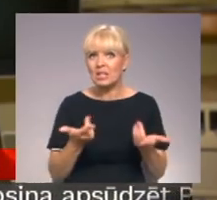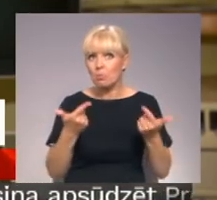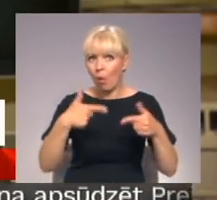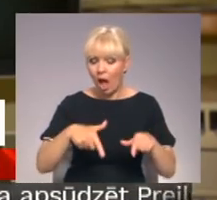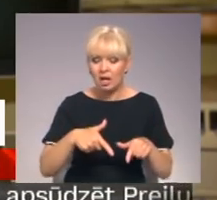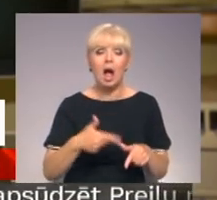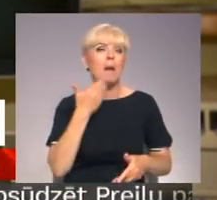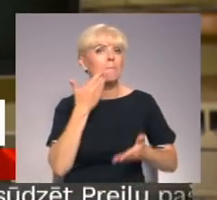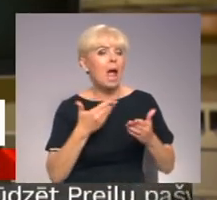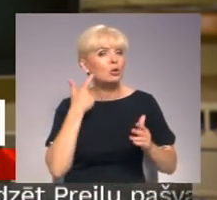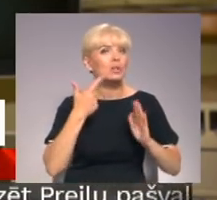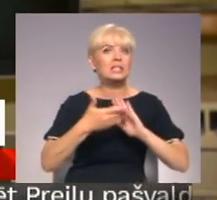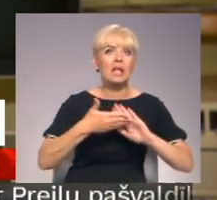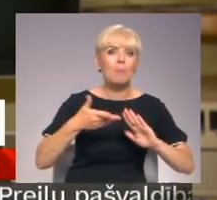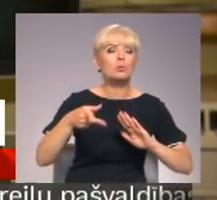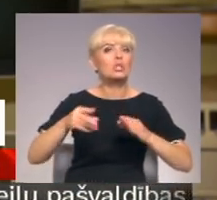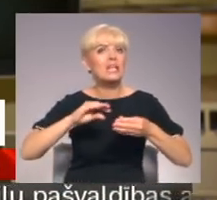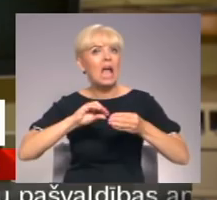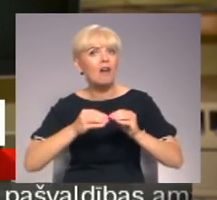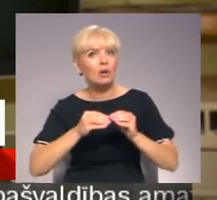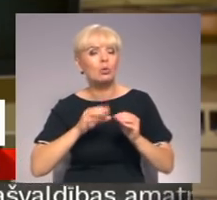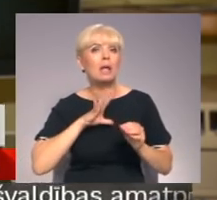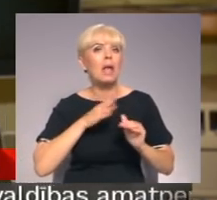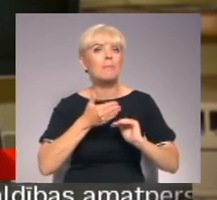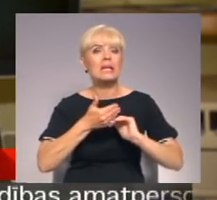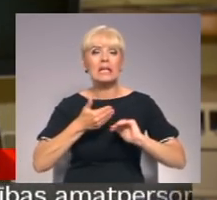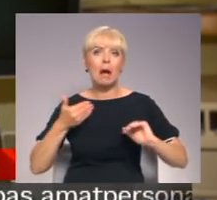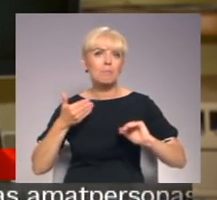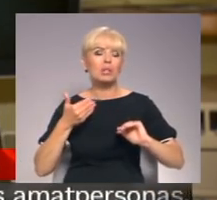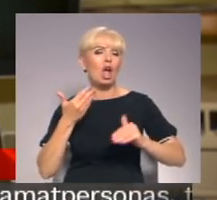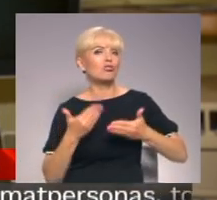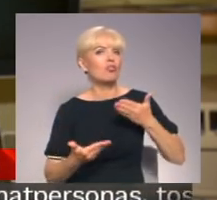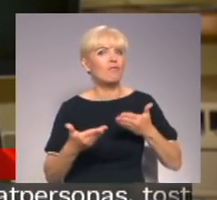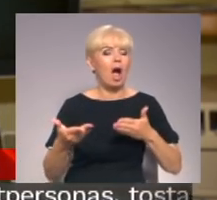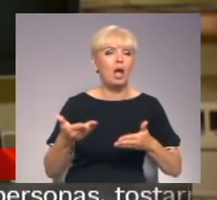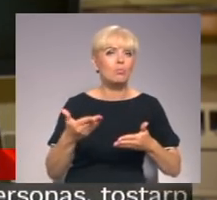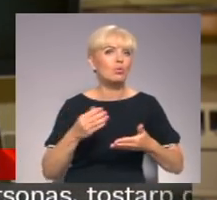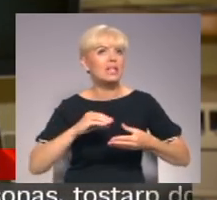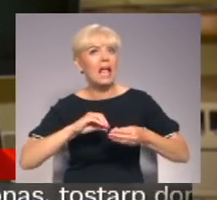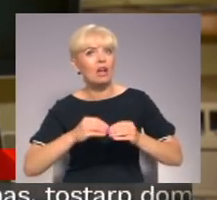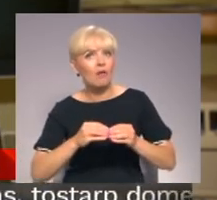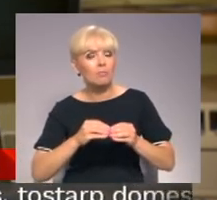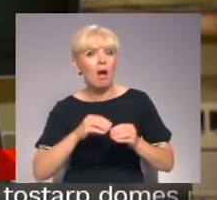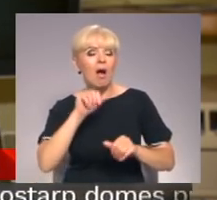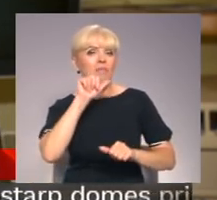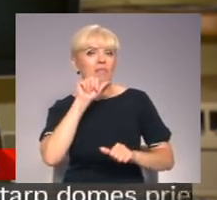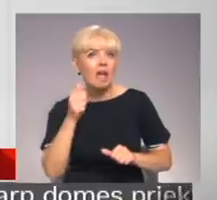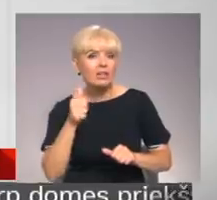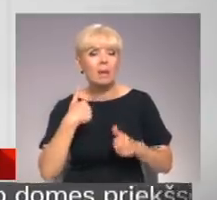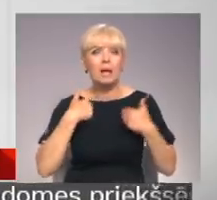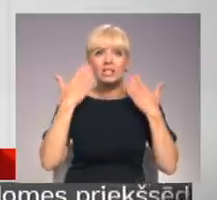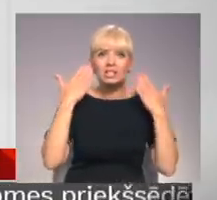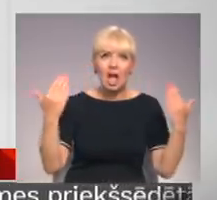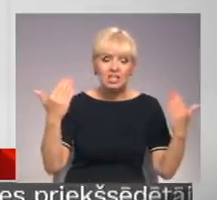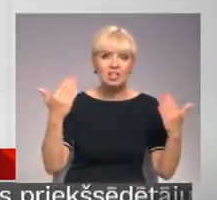lai pamanītu kaut ko, kas varbūt iepriekš nebija manāms. Varbūt tur bija tāda apstākļa, ko nevarēja iepriekš pamanīt. Mēs to nezinām.